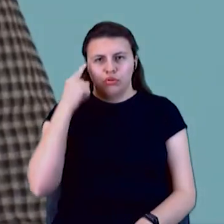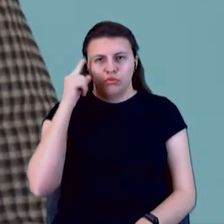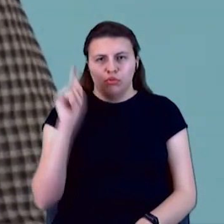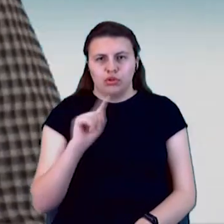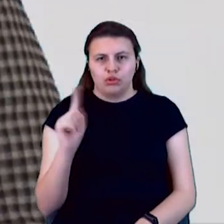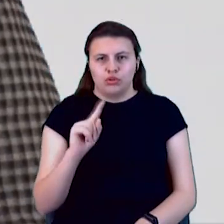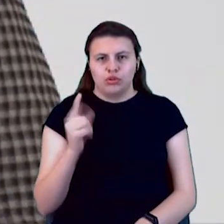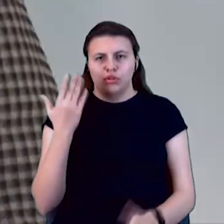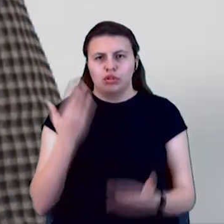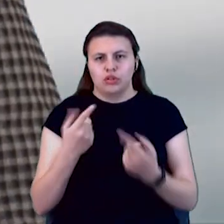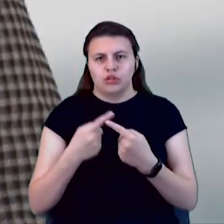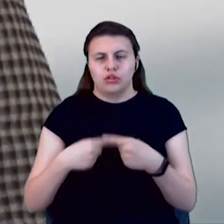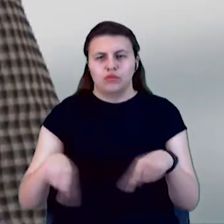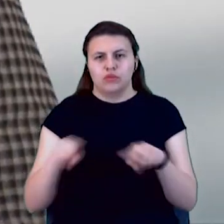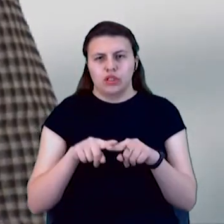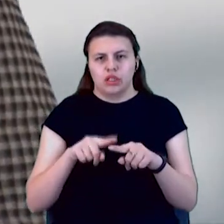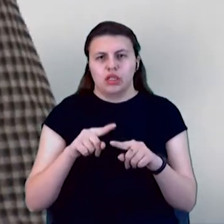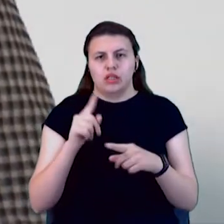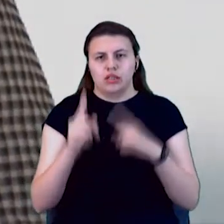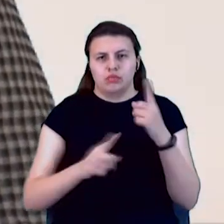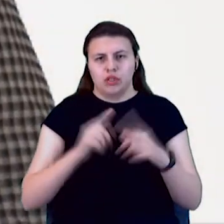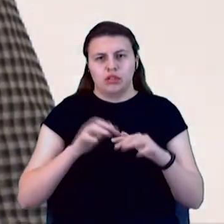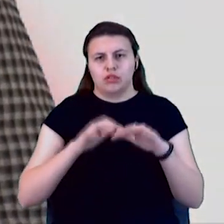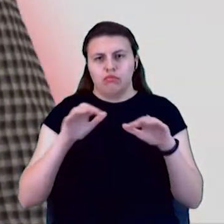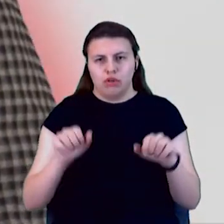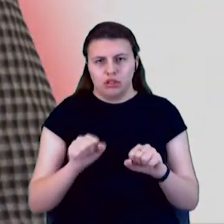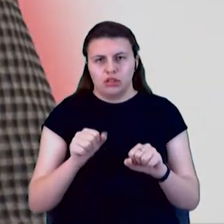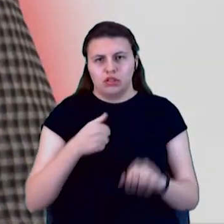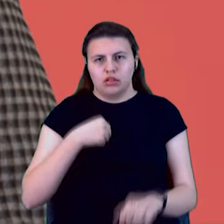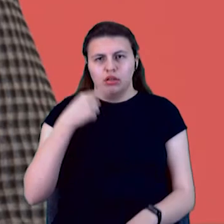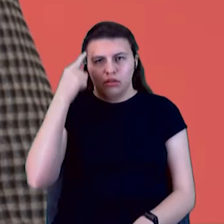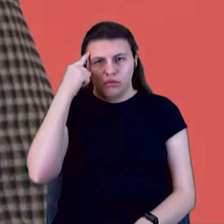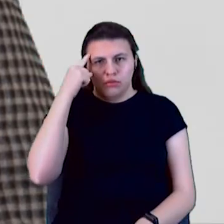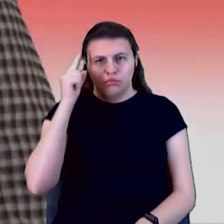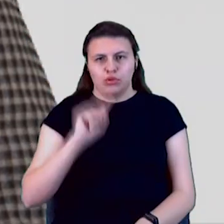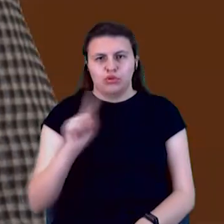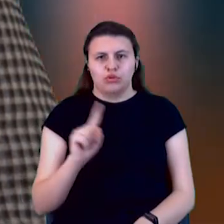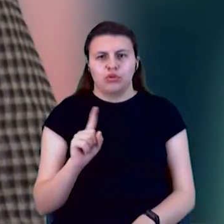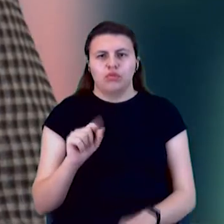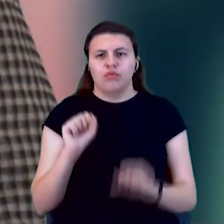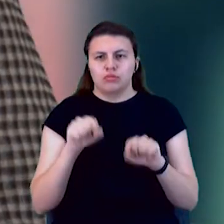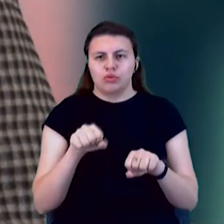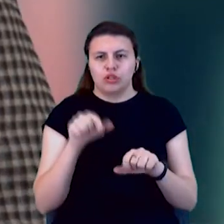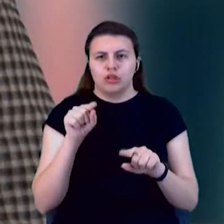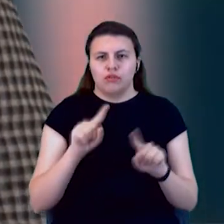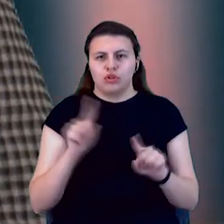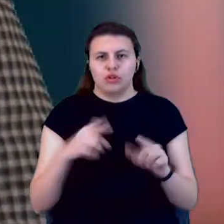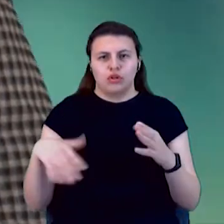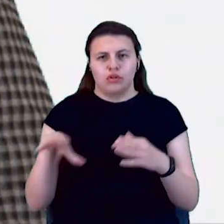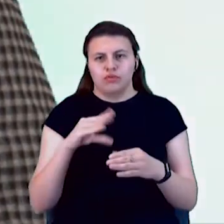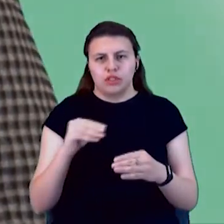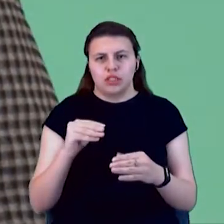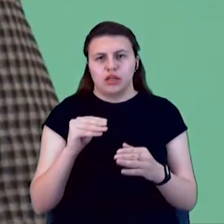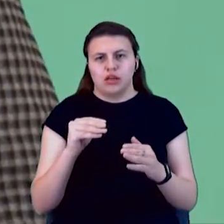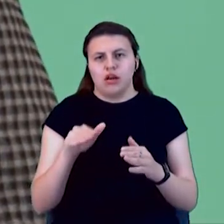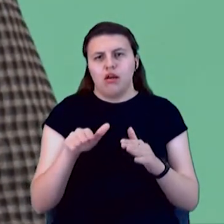країні змінюється все-таки власть, я думаю, з можливостю того, що ми вберемо всі корупціонні схеми, в